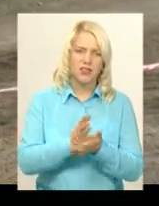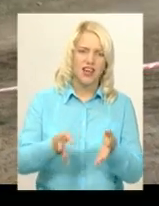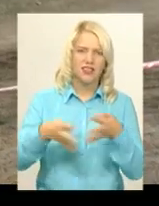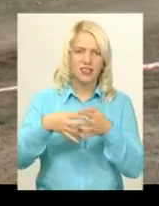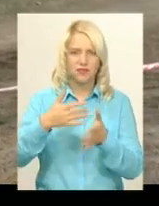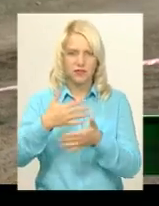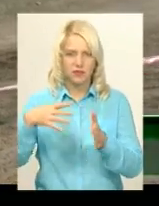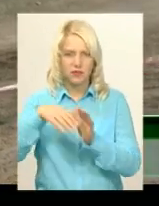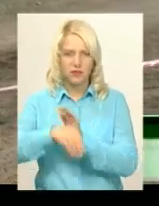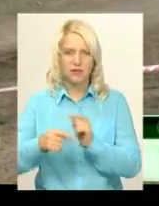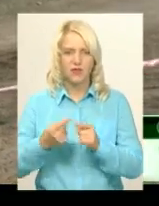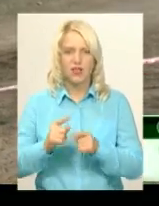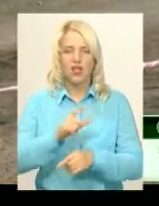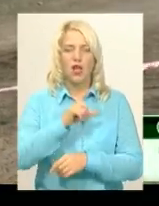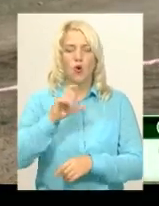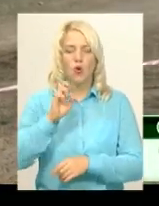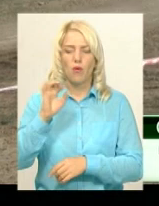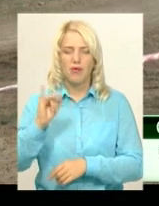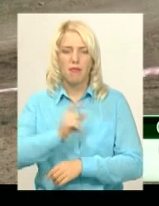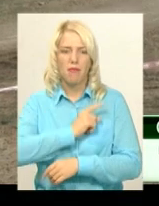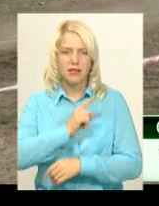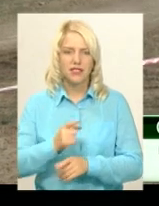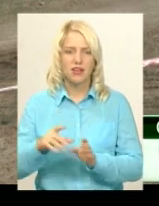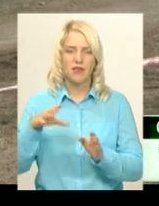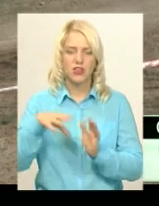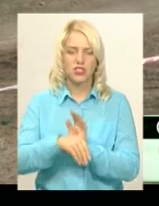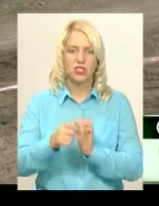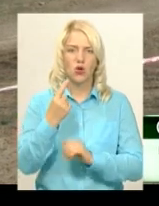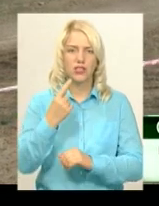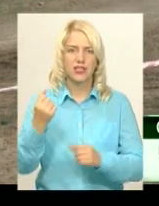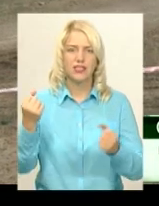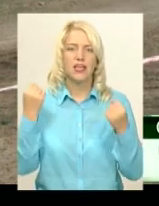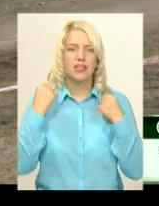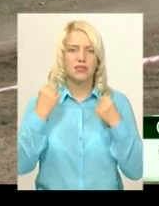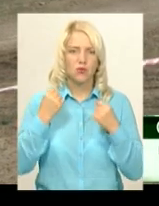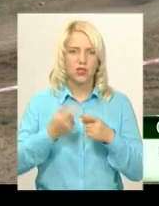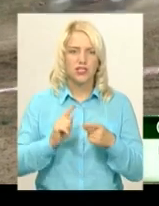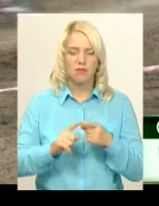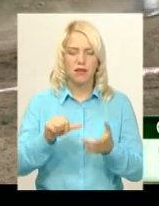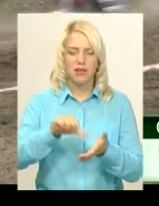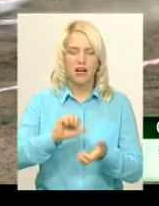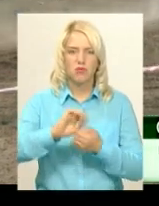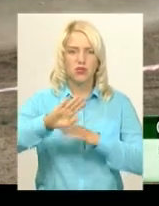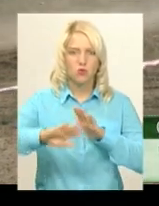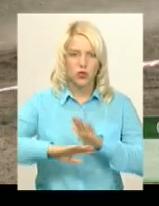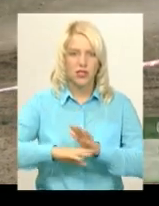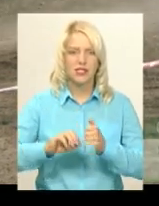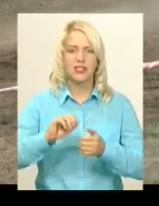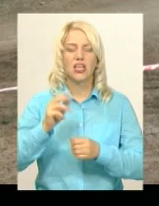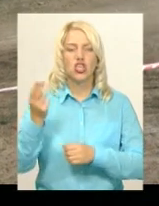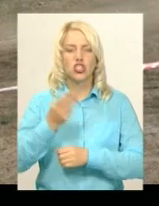В об'єднаному заїзді хобі-майстер найбільше представників нашої області – 11. Вони представляють Хмельницький, Кам'янець-Подільський та